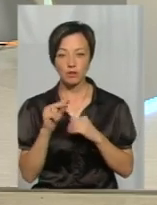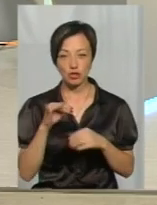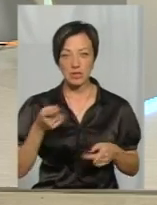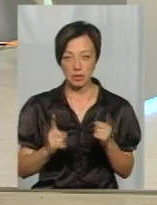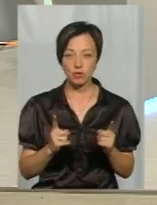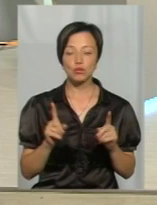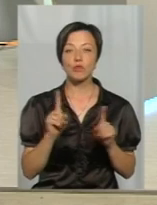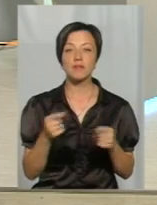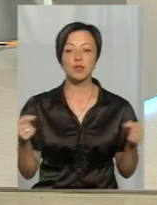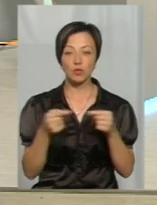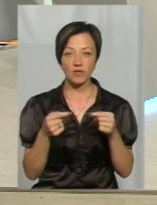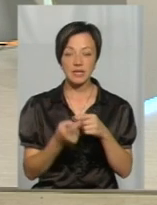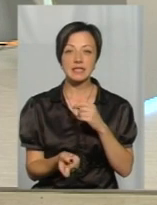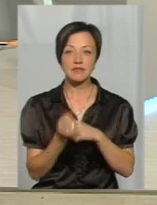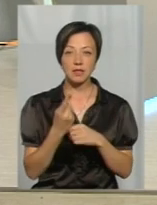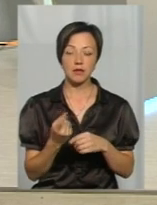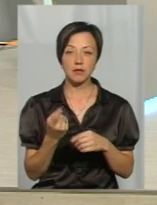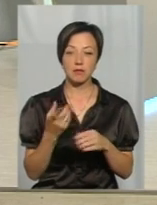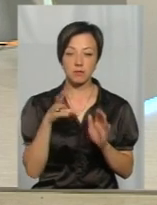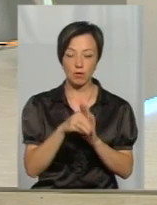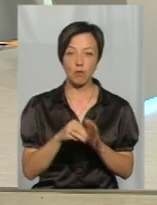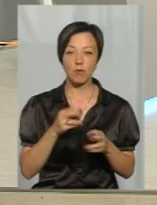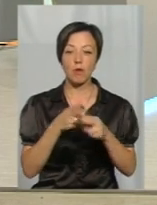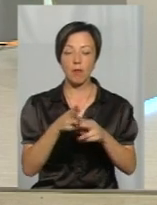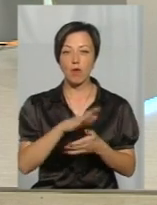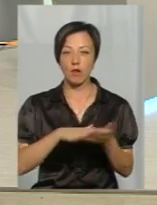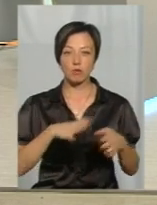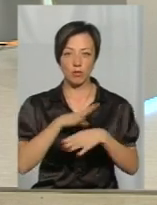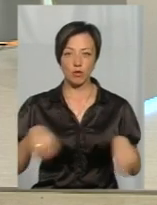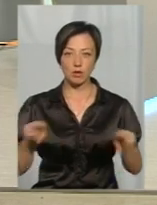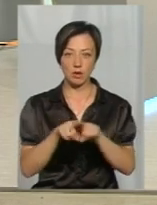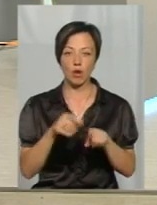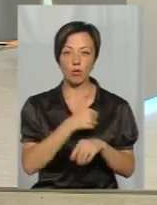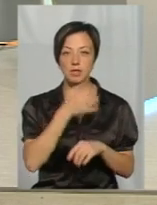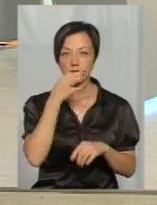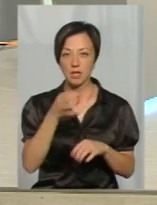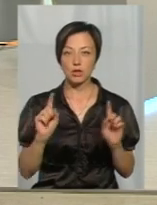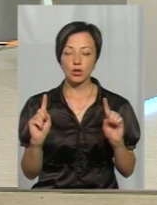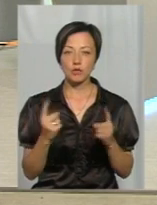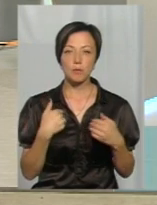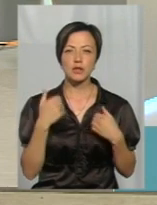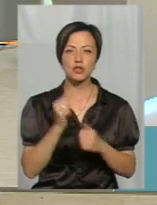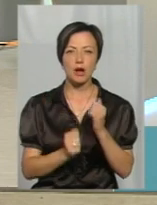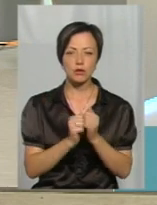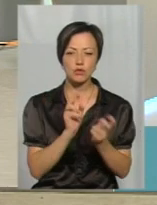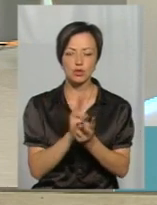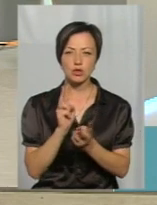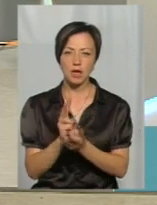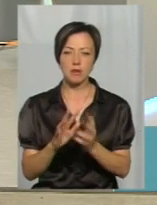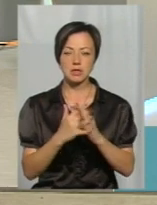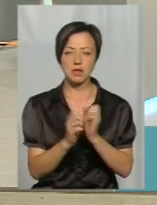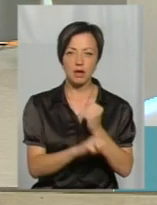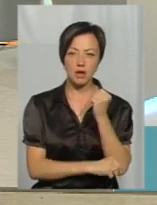дійсно встановити, звідки вони прийшли, для того, щоб попередити в подальшому. Я от хочу сказати, що ми часто зустрічаємося з